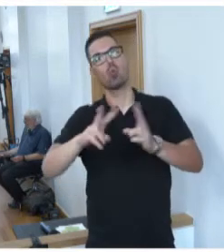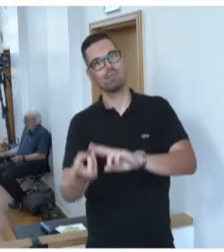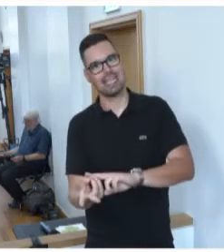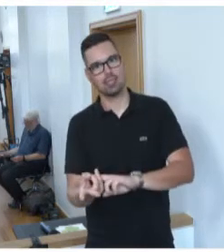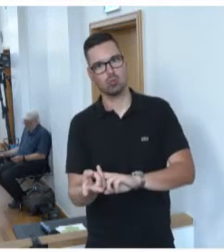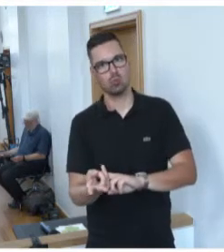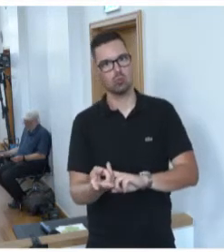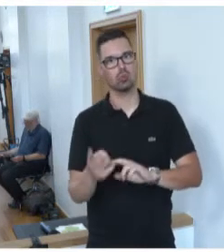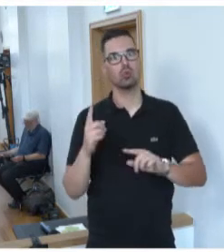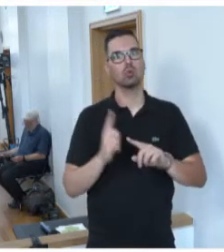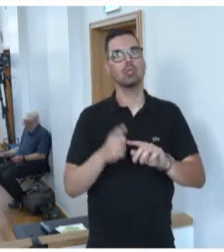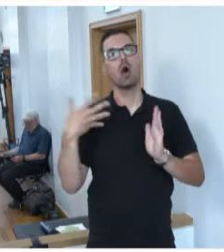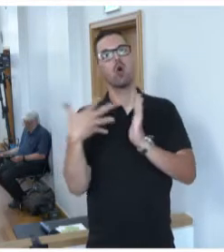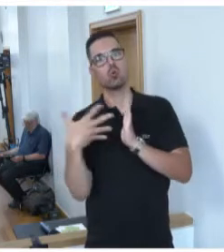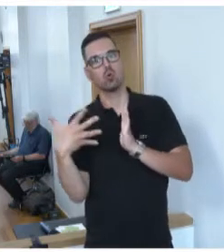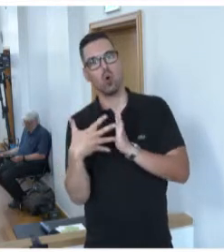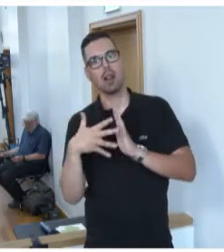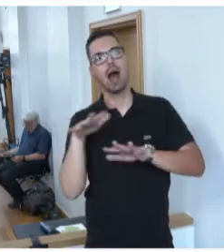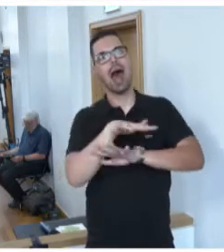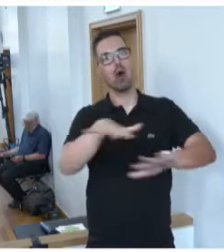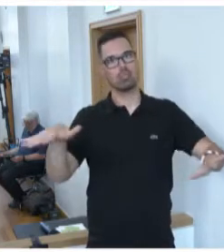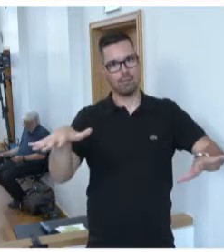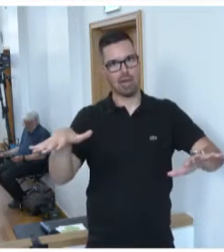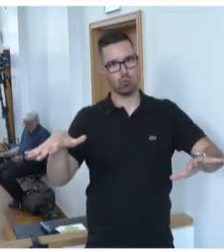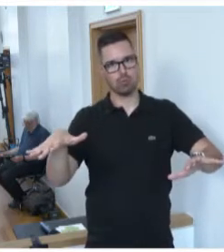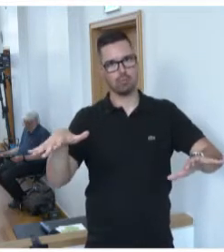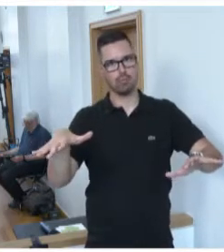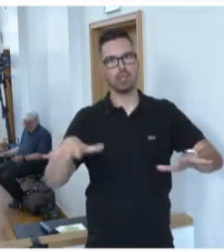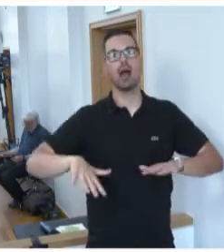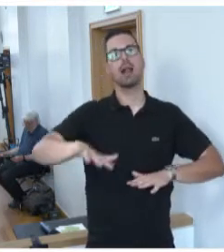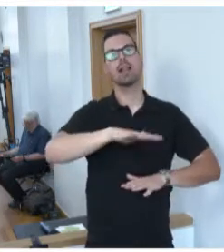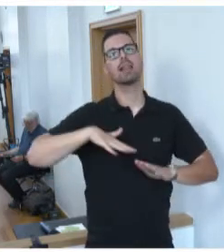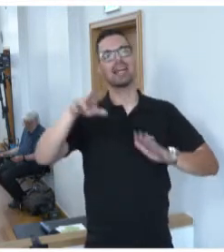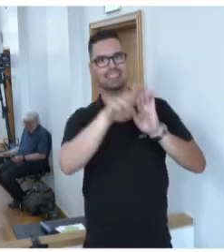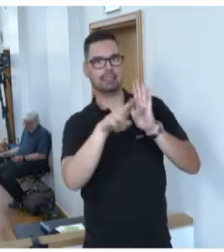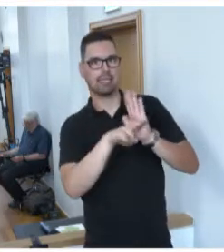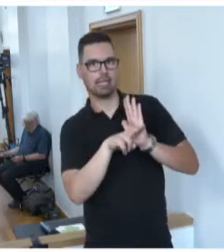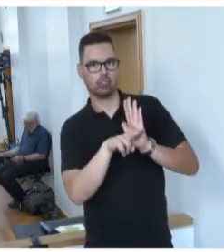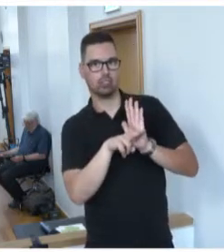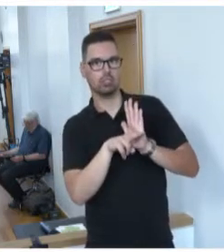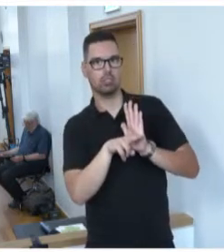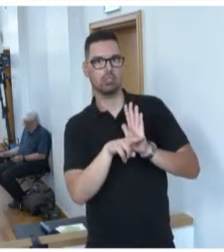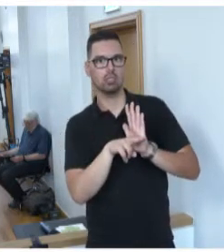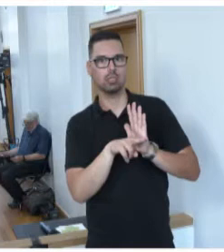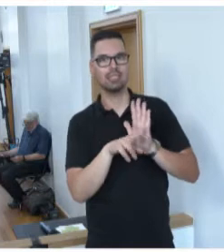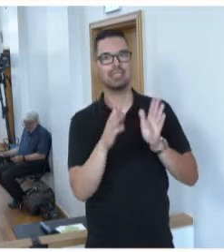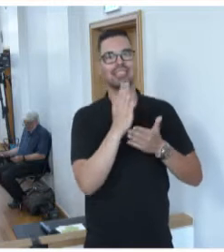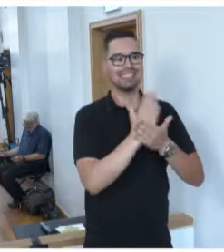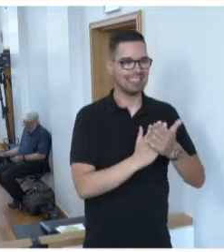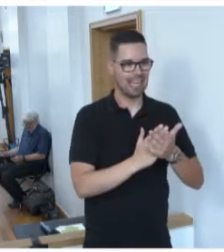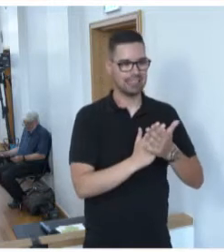und zur Evaluierung der Auswirkungen kann Landesrecht die Befugnis zu einem fallbezogenen